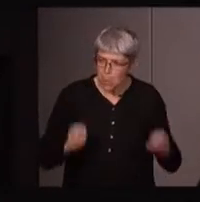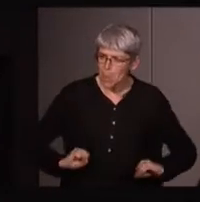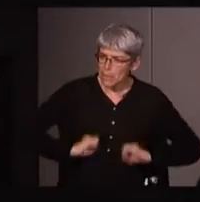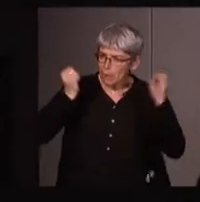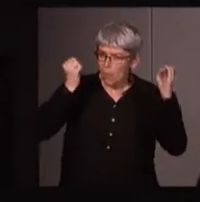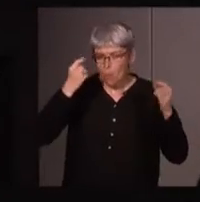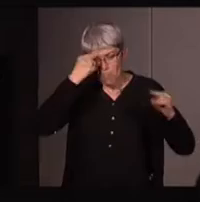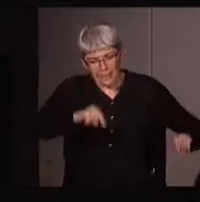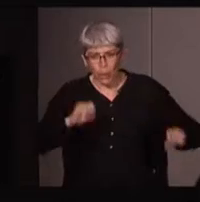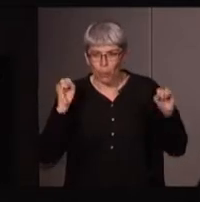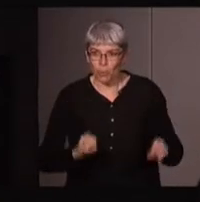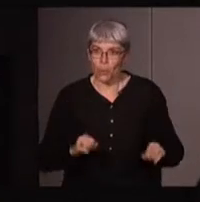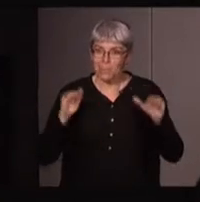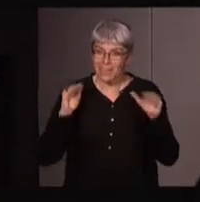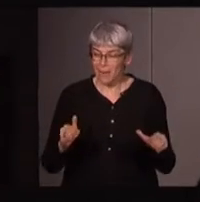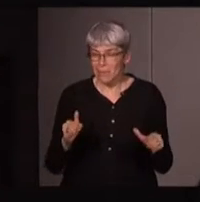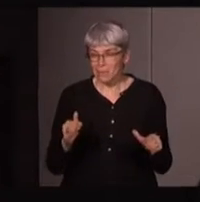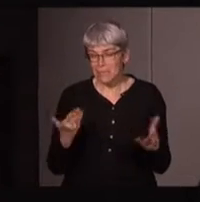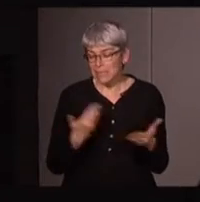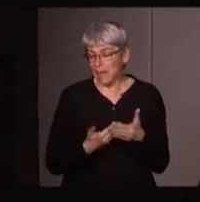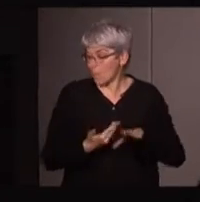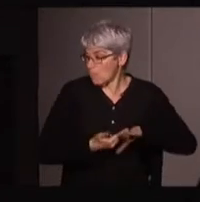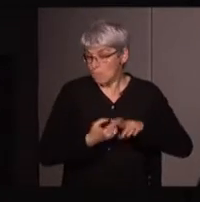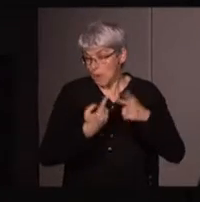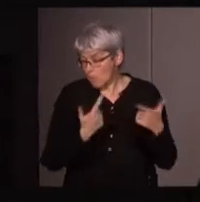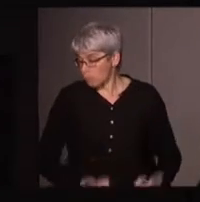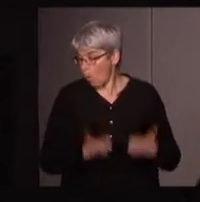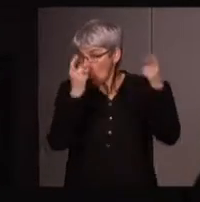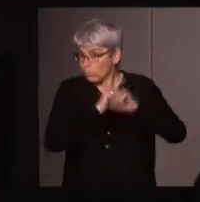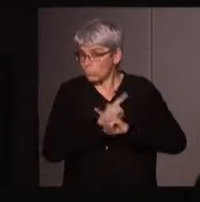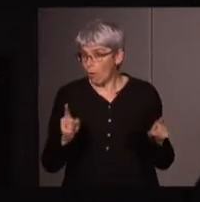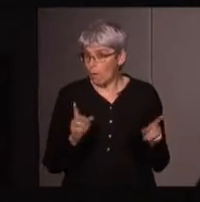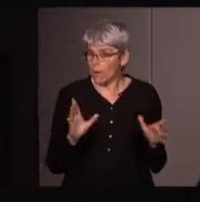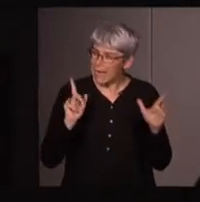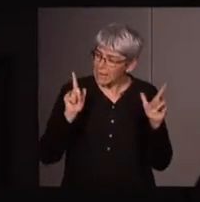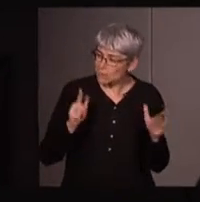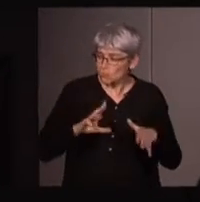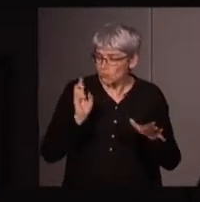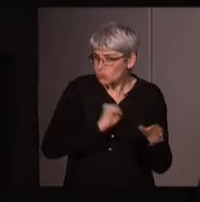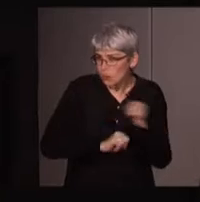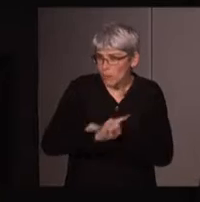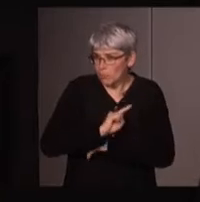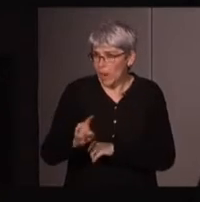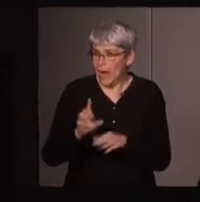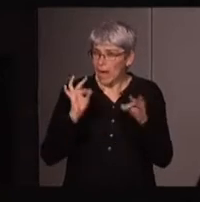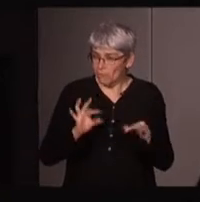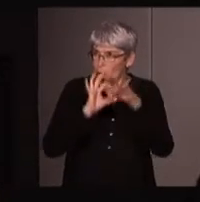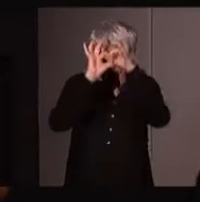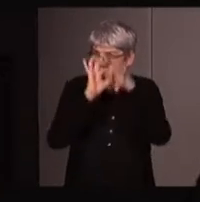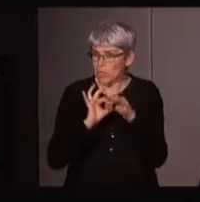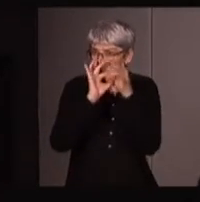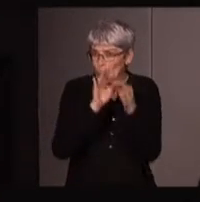désaccords, etc., mais ce n'était pas un point de partage radical et avec une fin de non-recevoir.